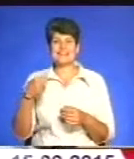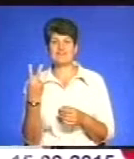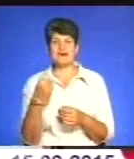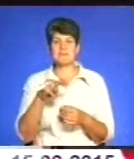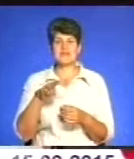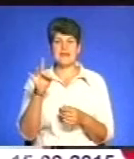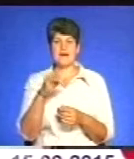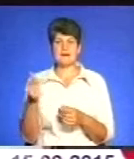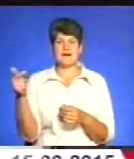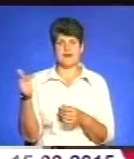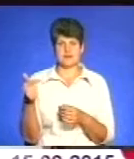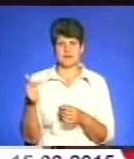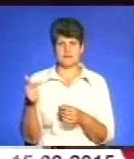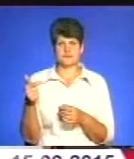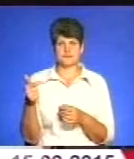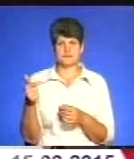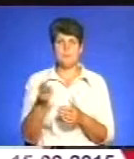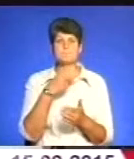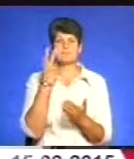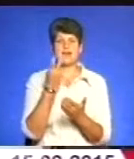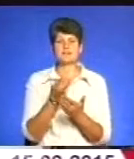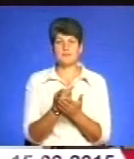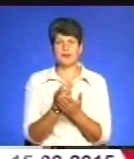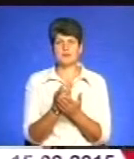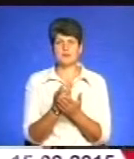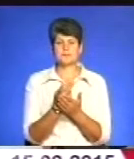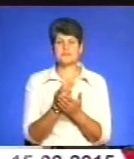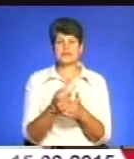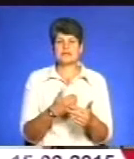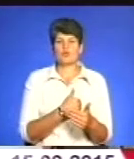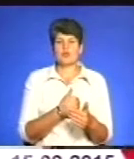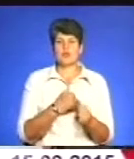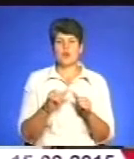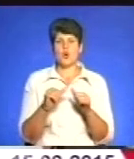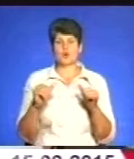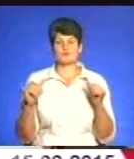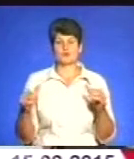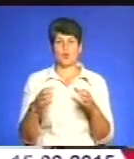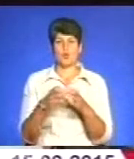гривень передбачено на стимулювання розвитку громад,